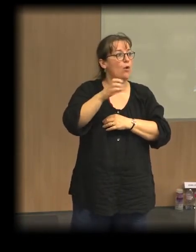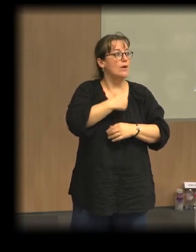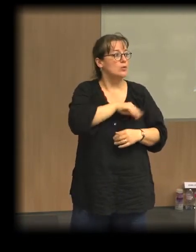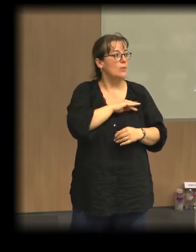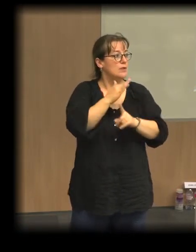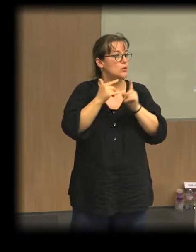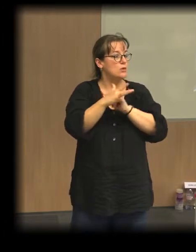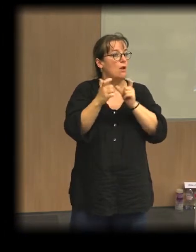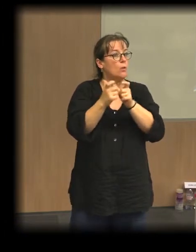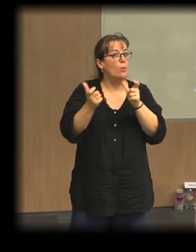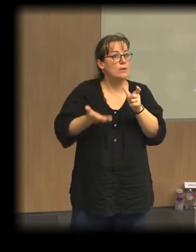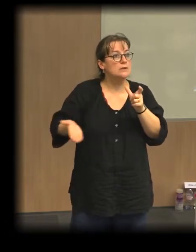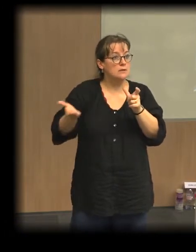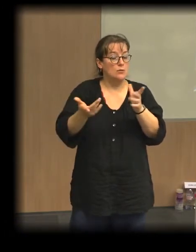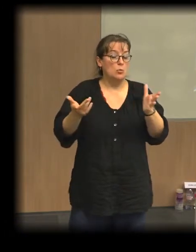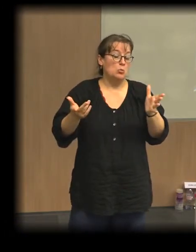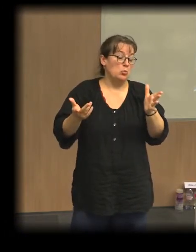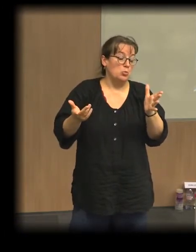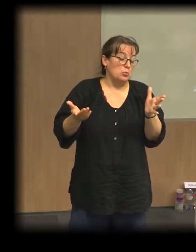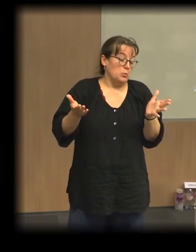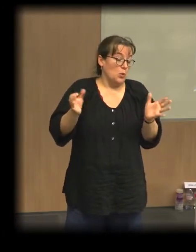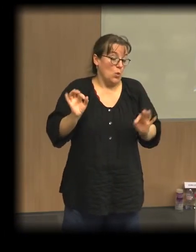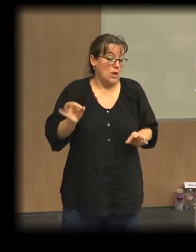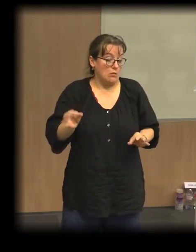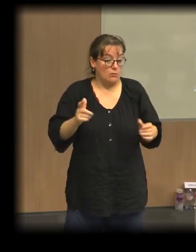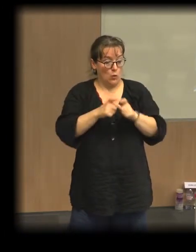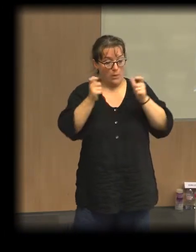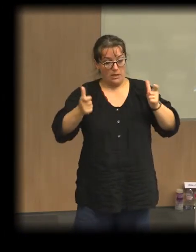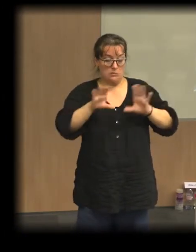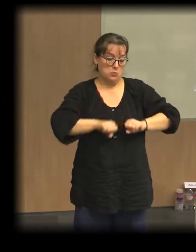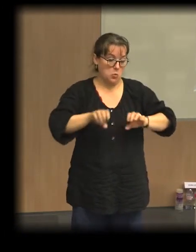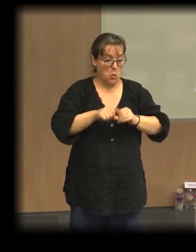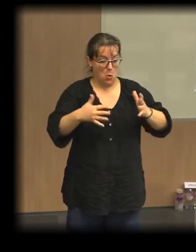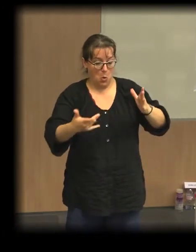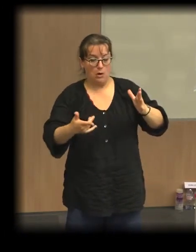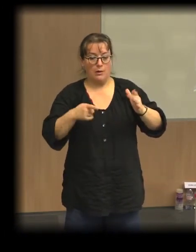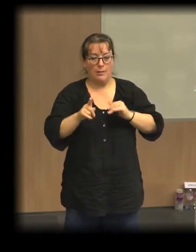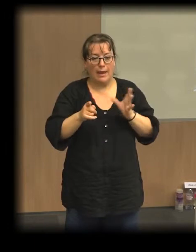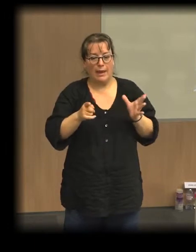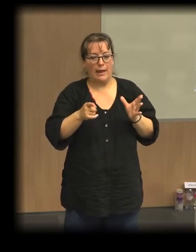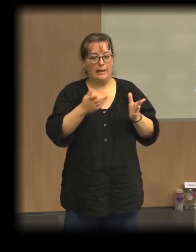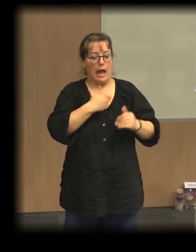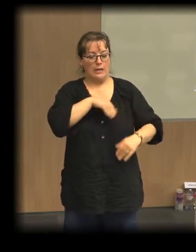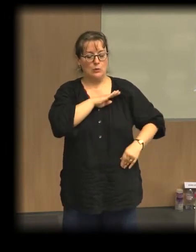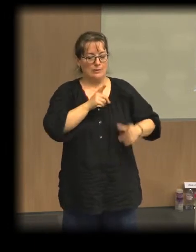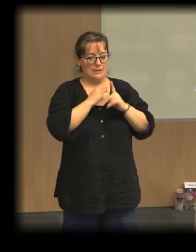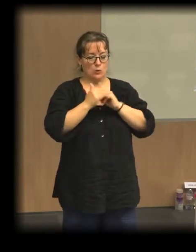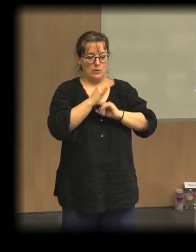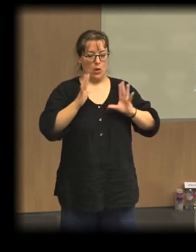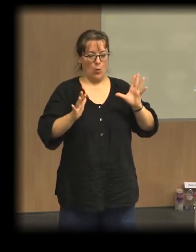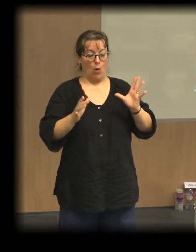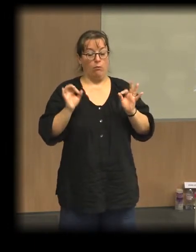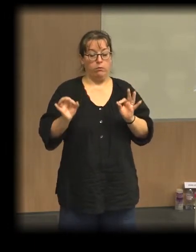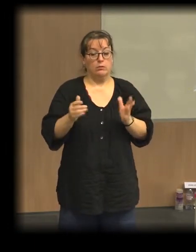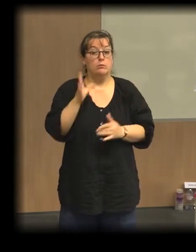en plus outillé par un certain nombre de moyens qui sont les moyens